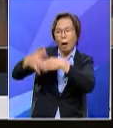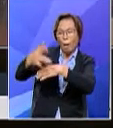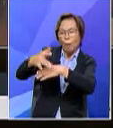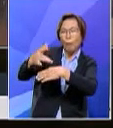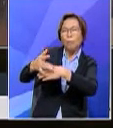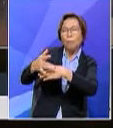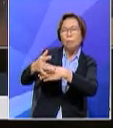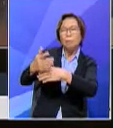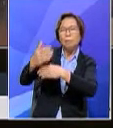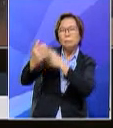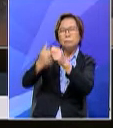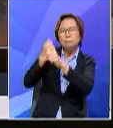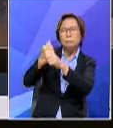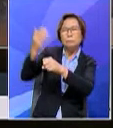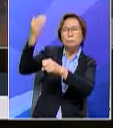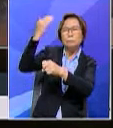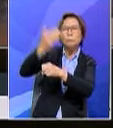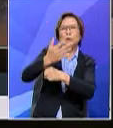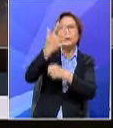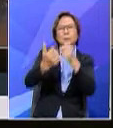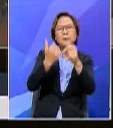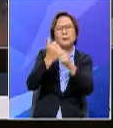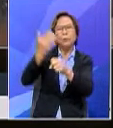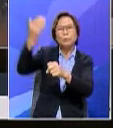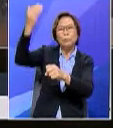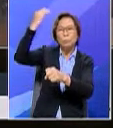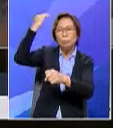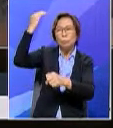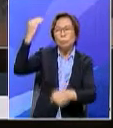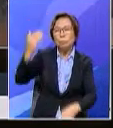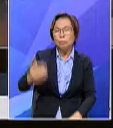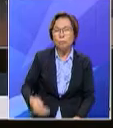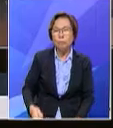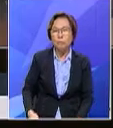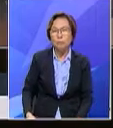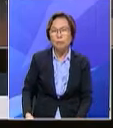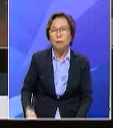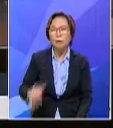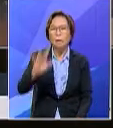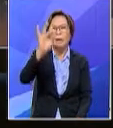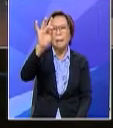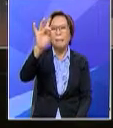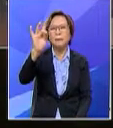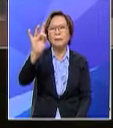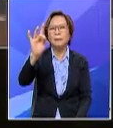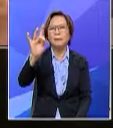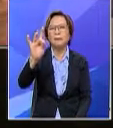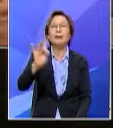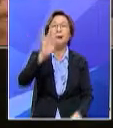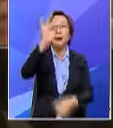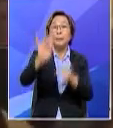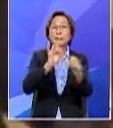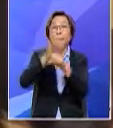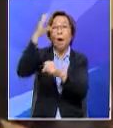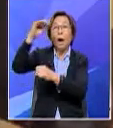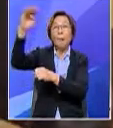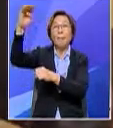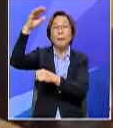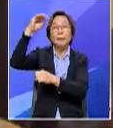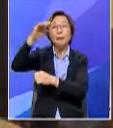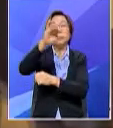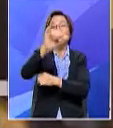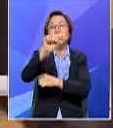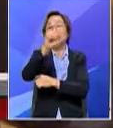-awal berapa tahun yang lalu? mungkin 5 tahun yang lalu jom sikit jalan selawak 8 tahun yang lalu 8 tahun yang lalu Abah Razin adalah salah seorang